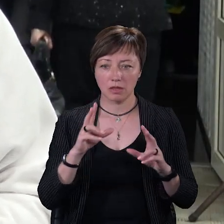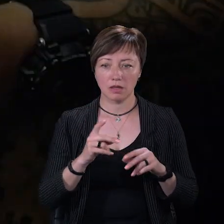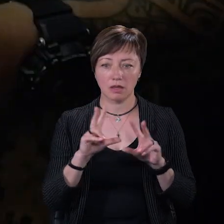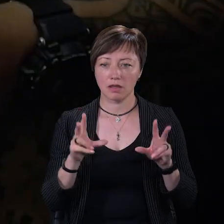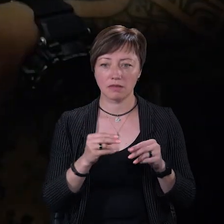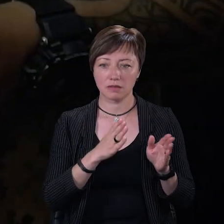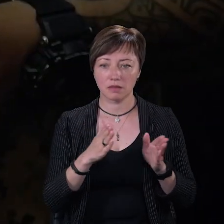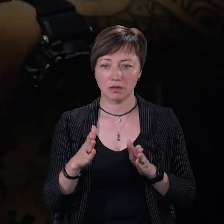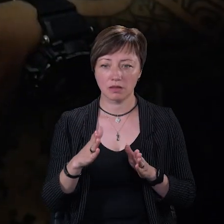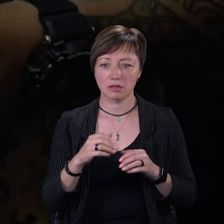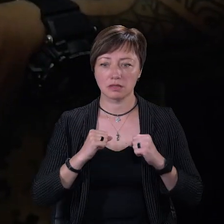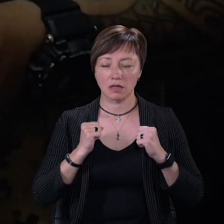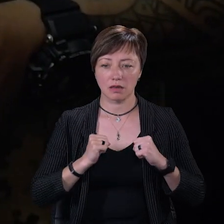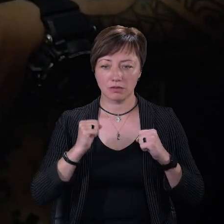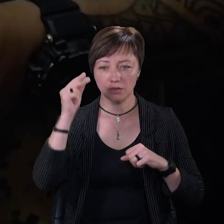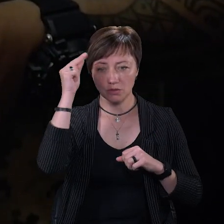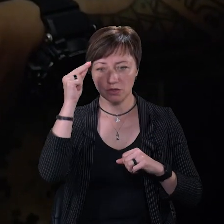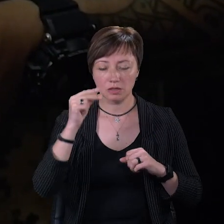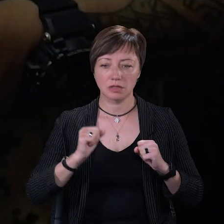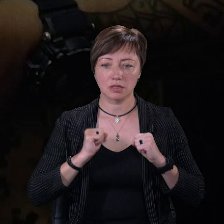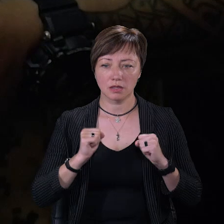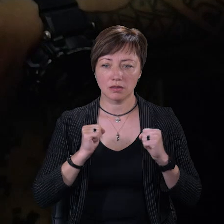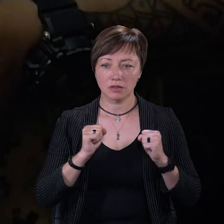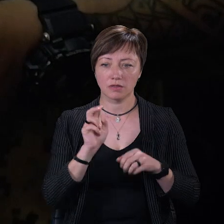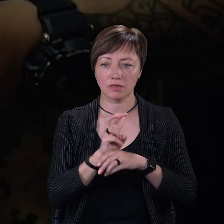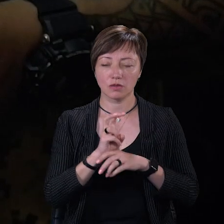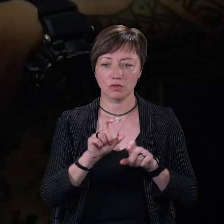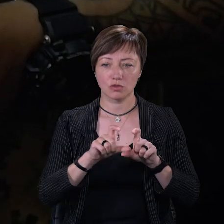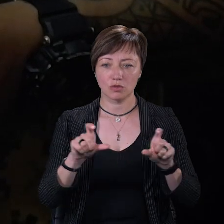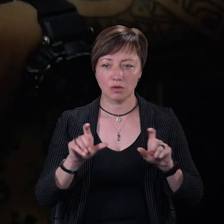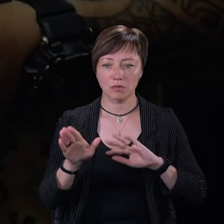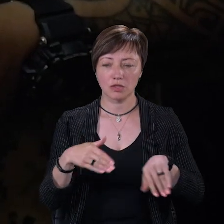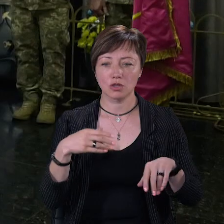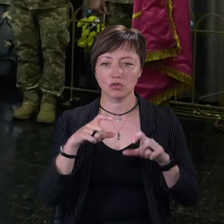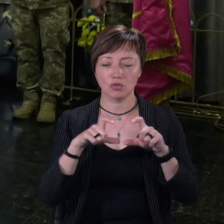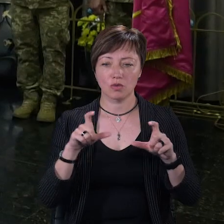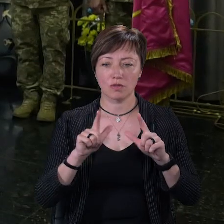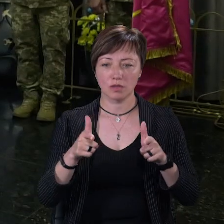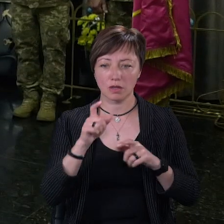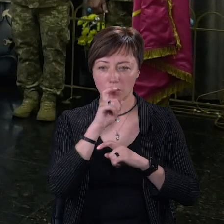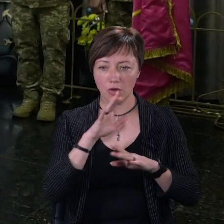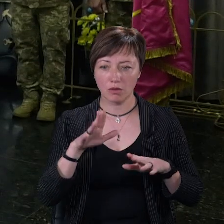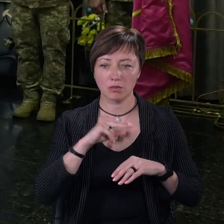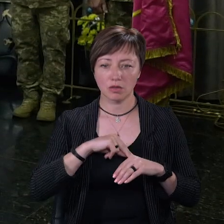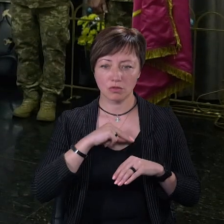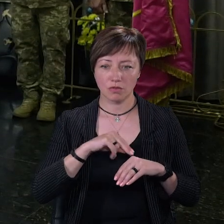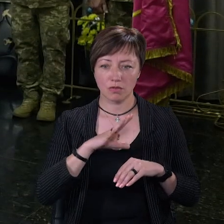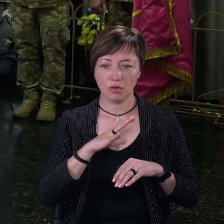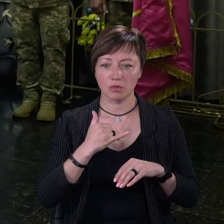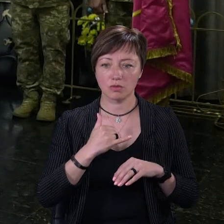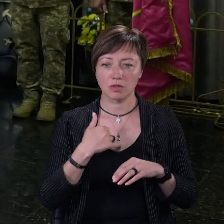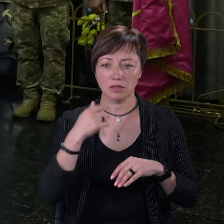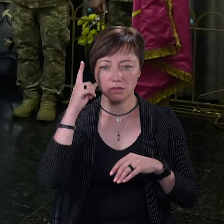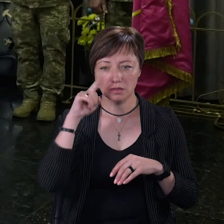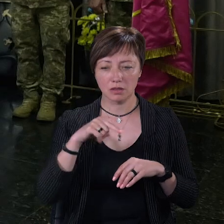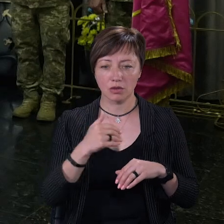все влазилося. Старався вчитися, старався відвідвити школу. Після школи влаштувався непогано, працював. Наскільки мені було